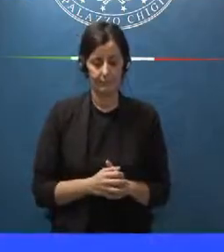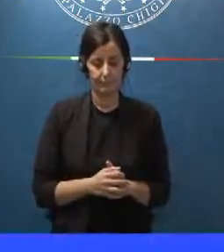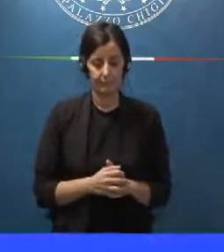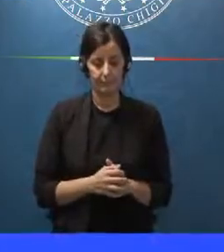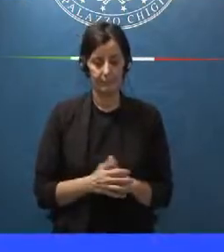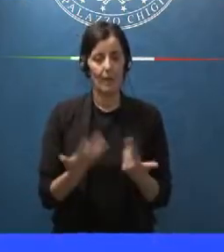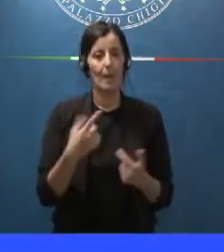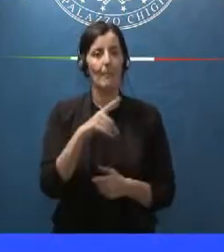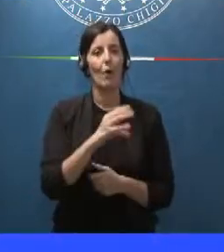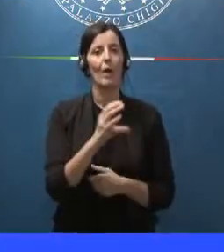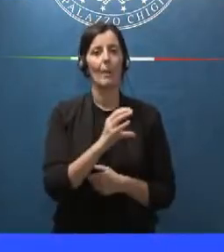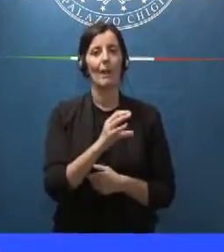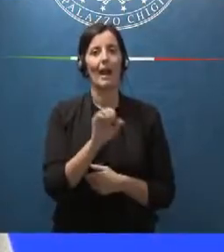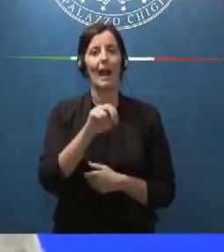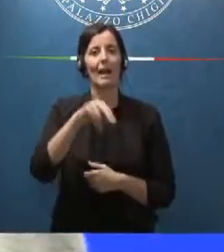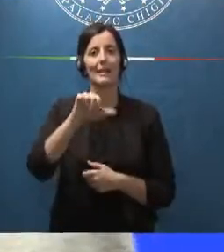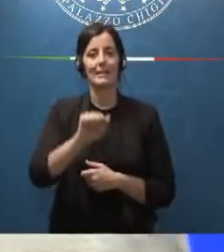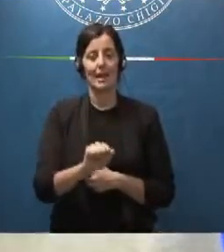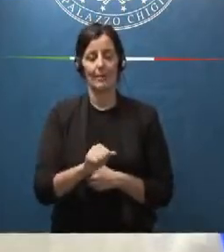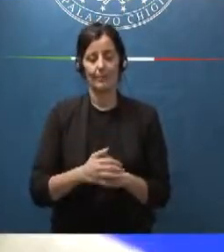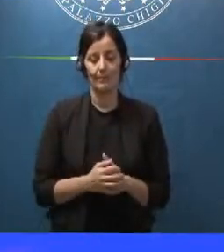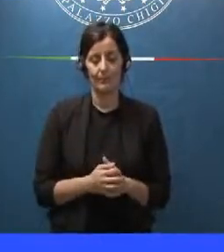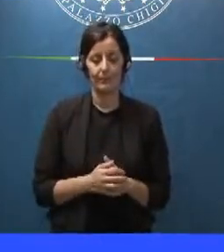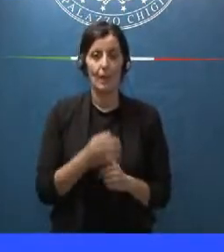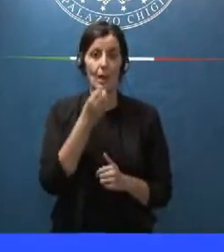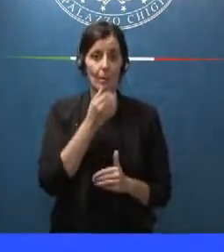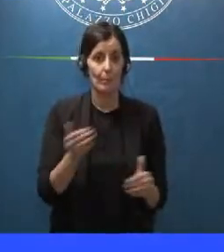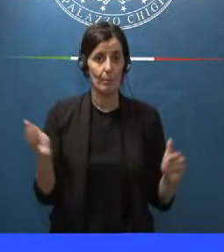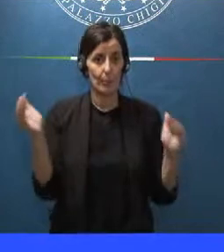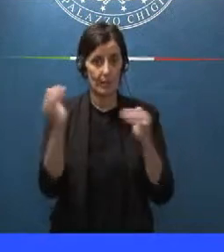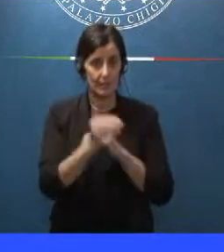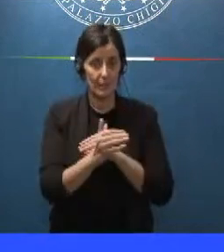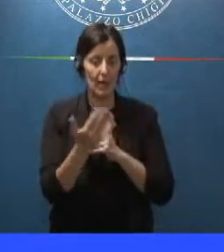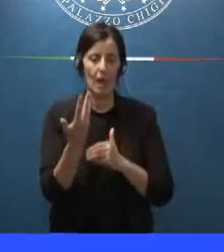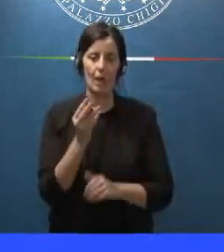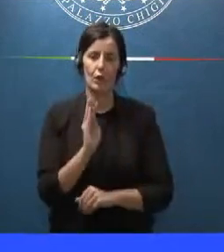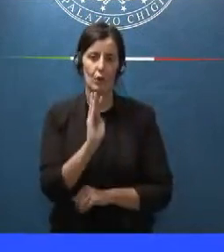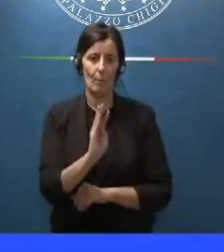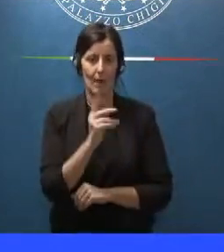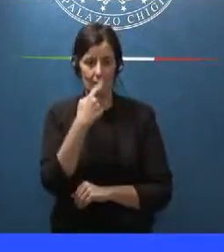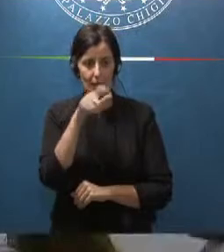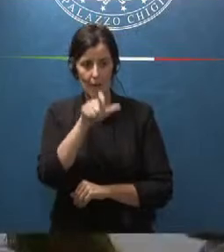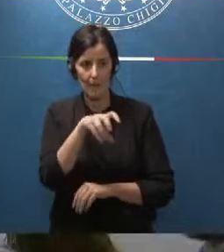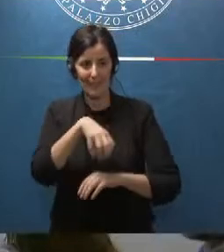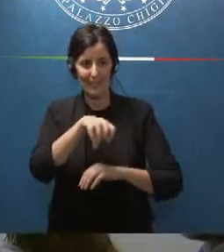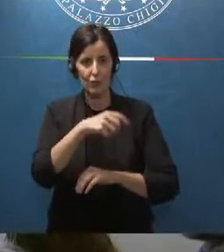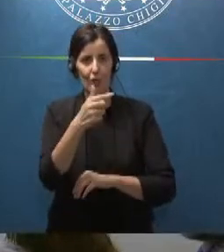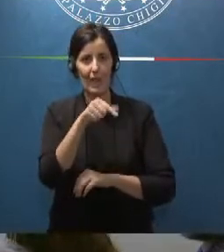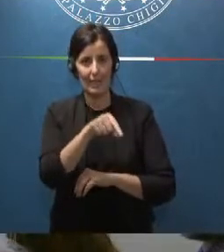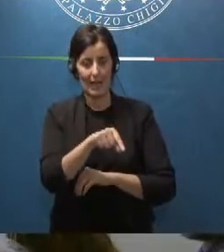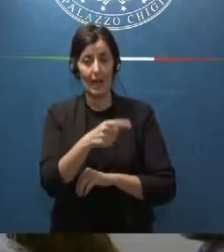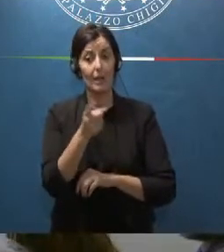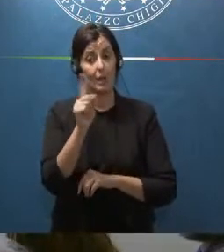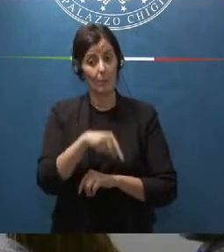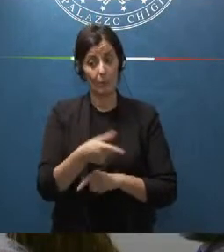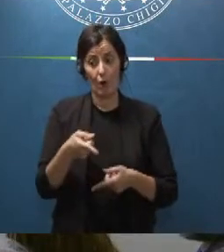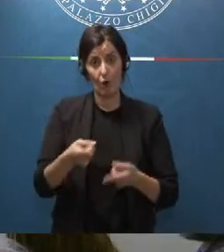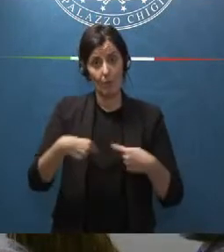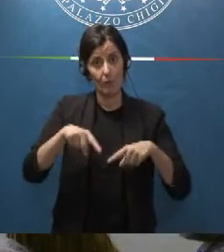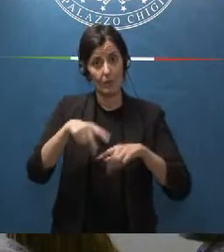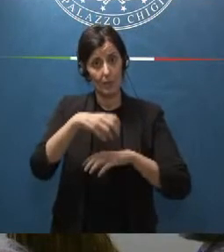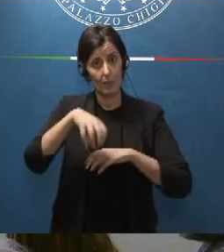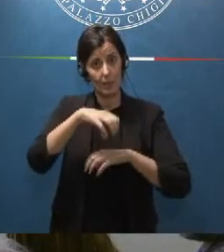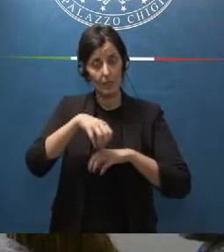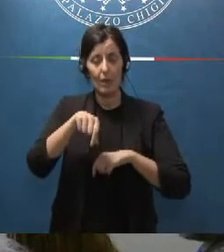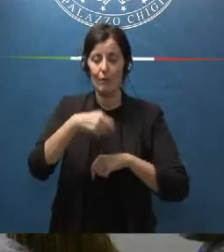Paolo Cappelleri Anza Buonasera una domanda per il ministro Tajani anche oggi in consiglio dei ministri